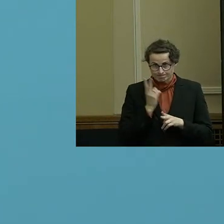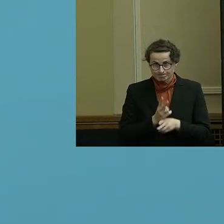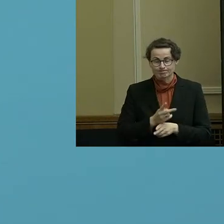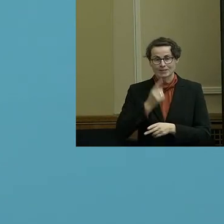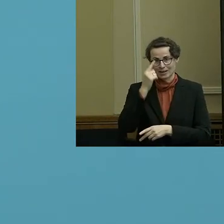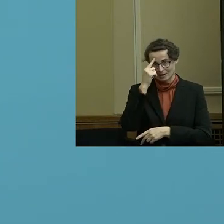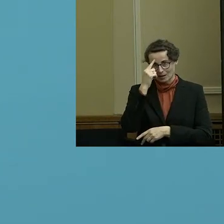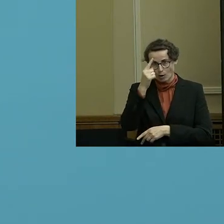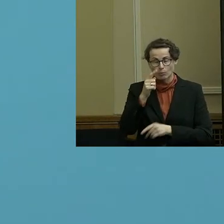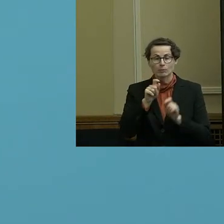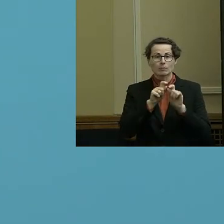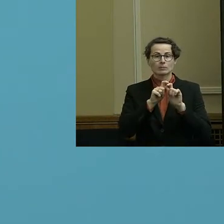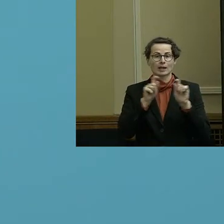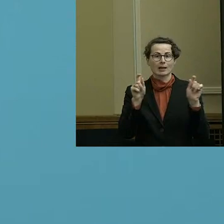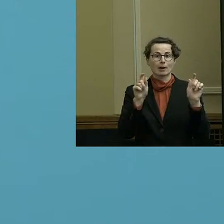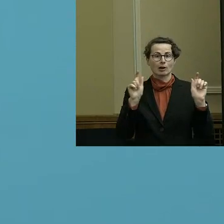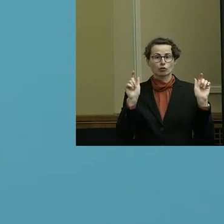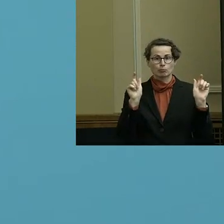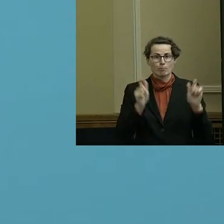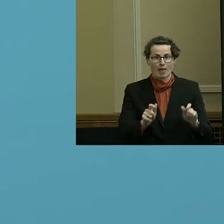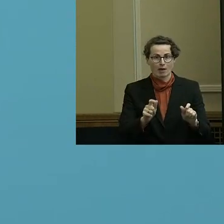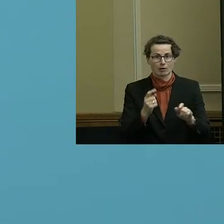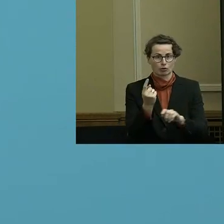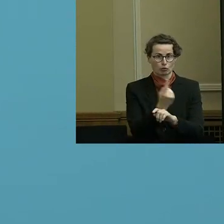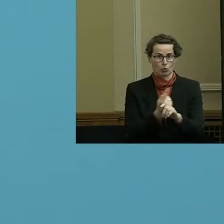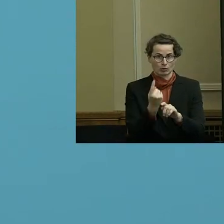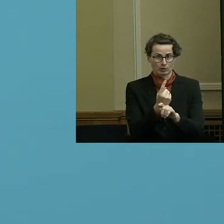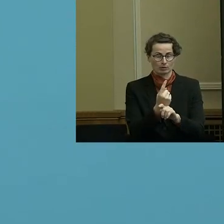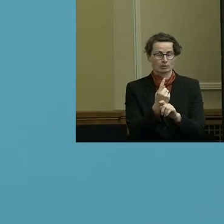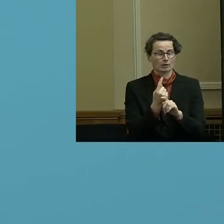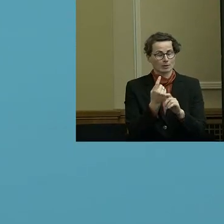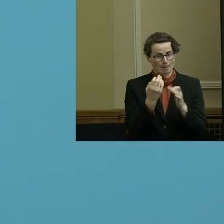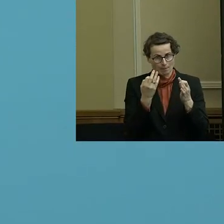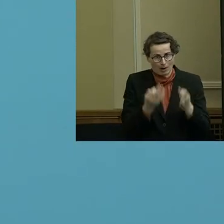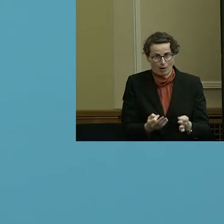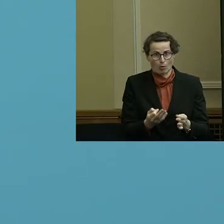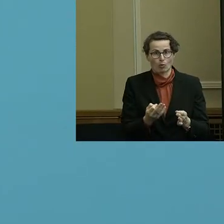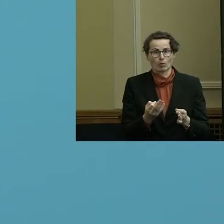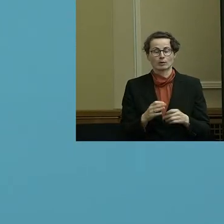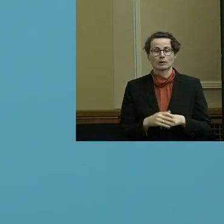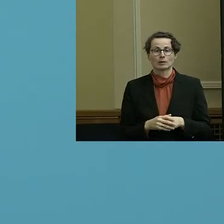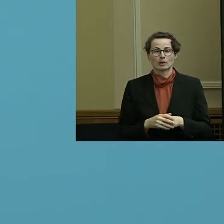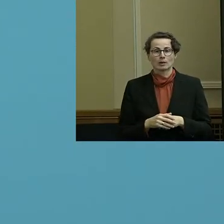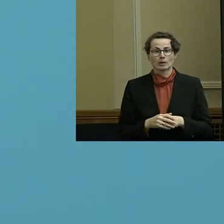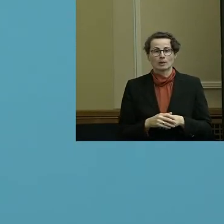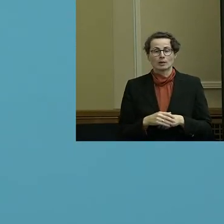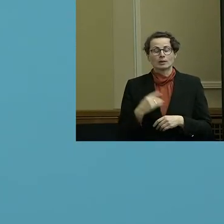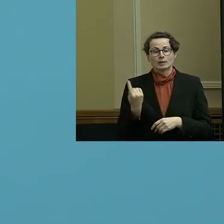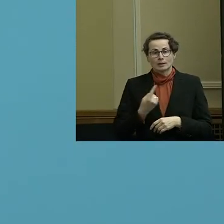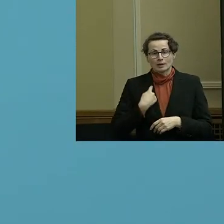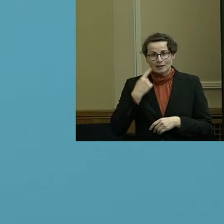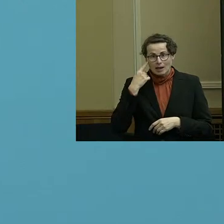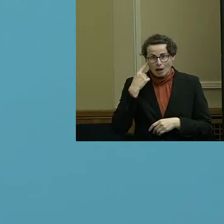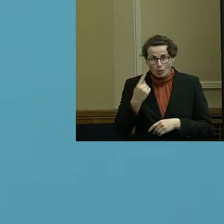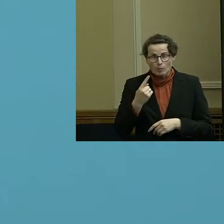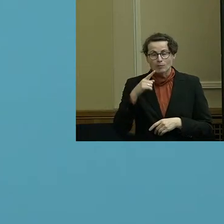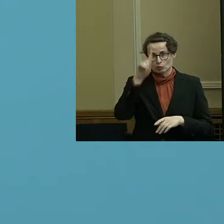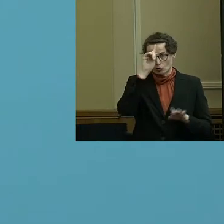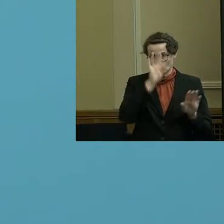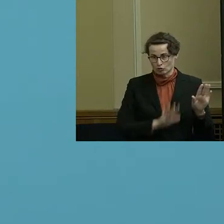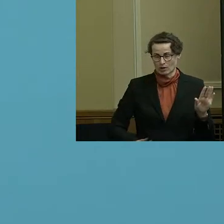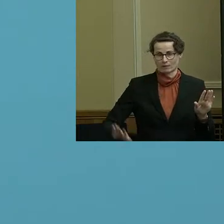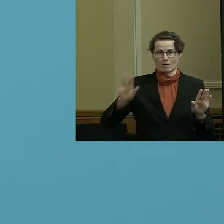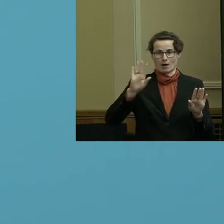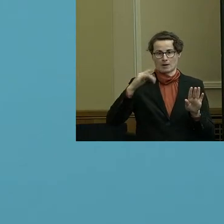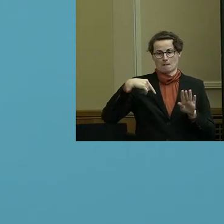auch wichtig ist und geht auch davon aus, dass es sich auch bundesweit durchsetzen